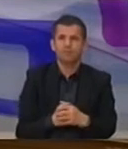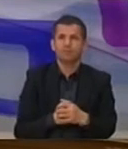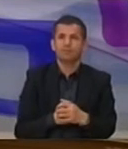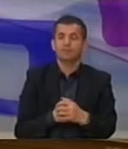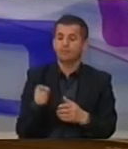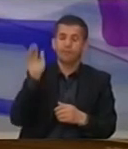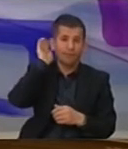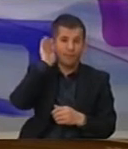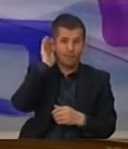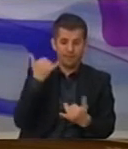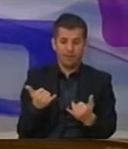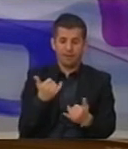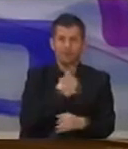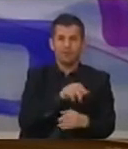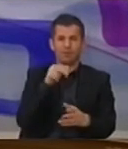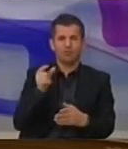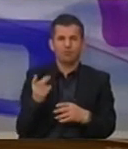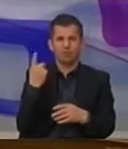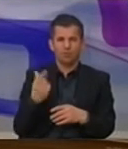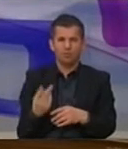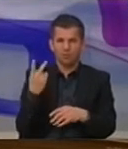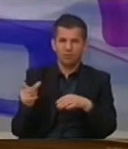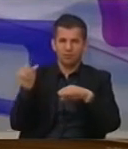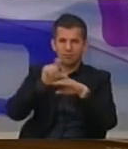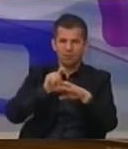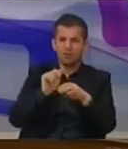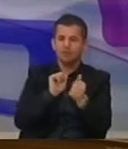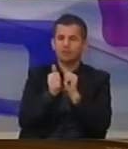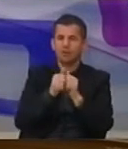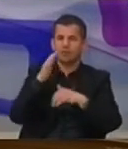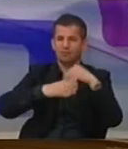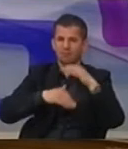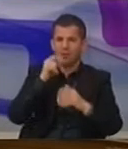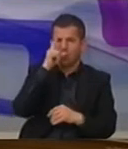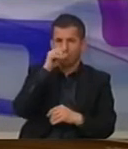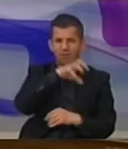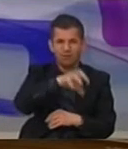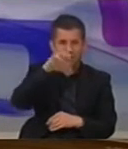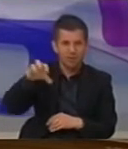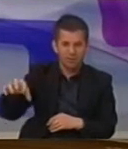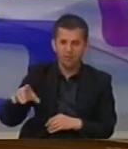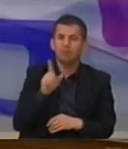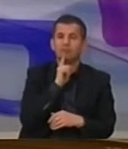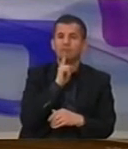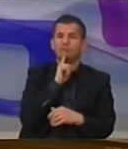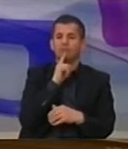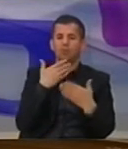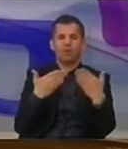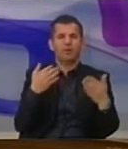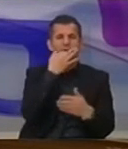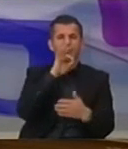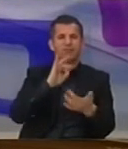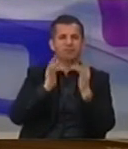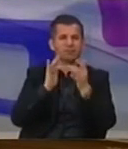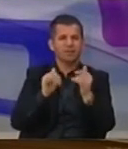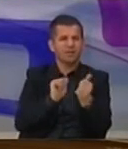Ministria këtë vit ka të fushuar bugjetin për ndërtimin e palestrave sportive në për komuna, me qëllim të krimit të kushtëve moderne për gara